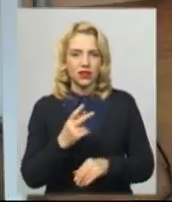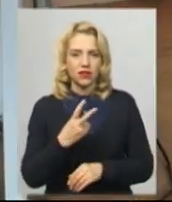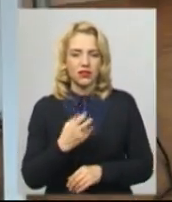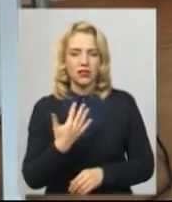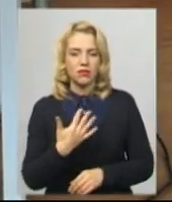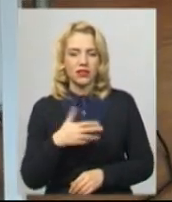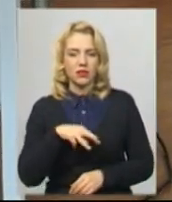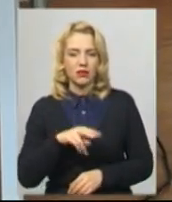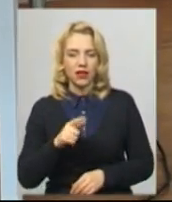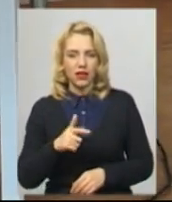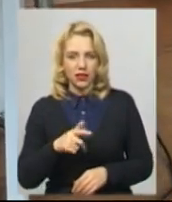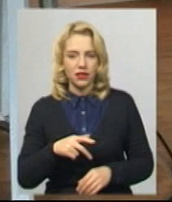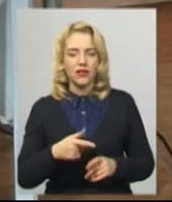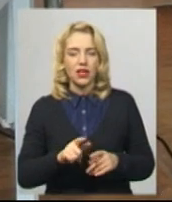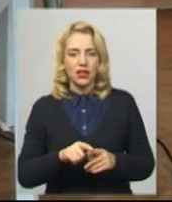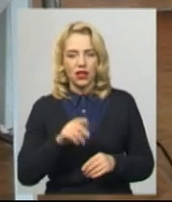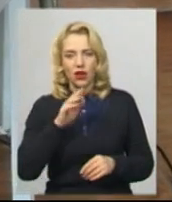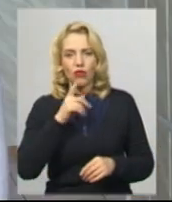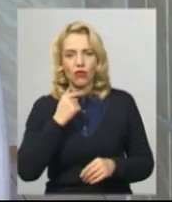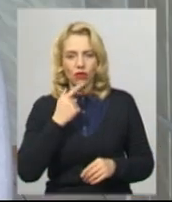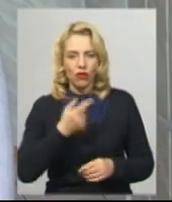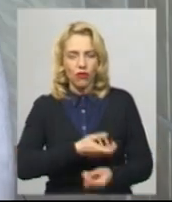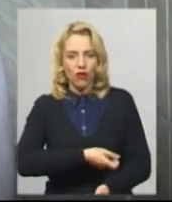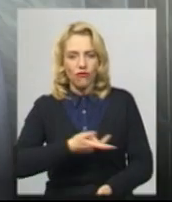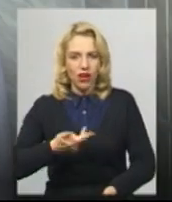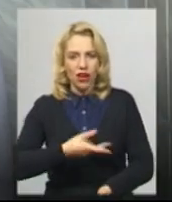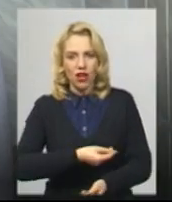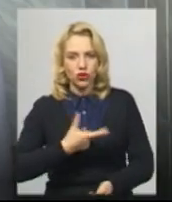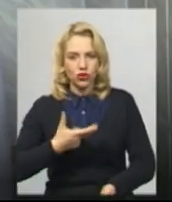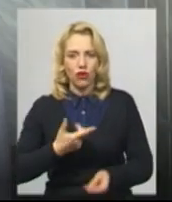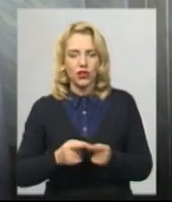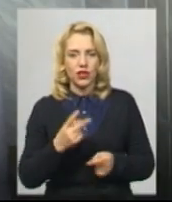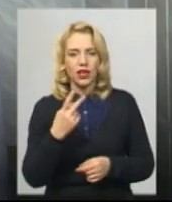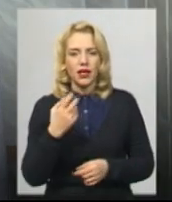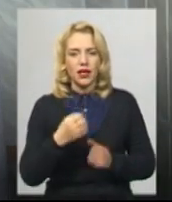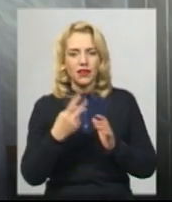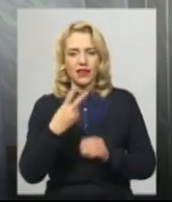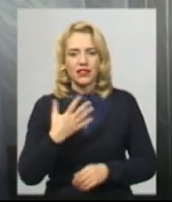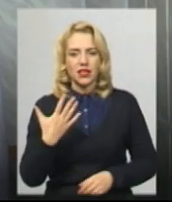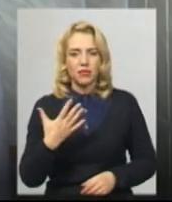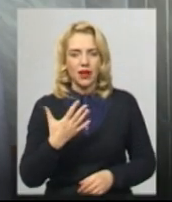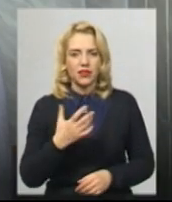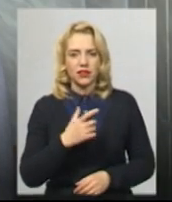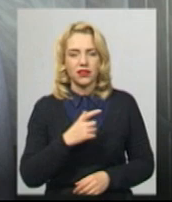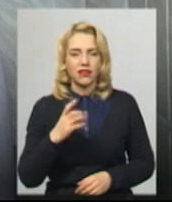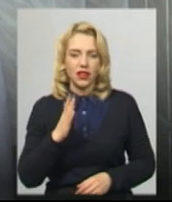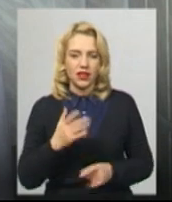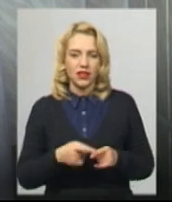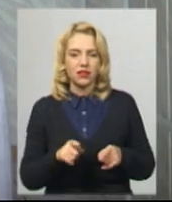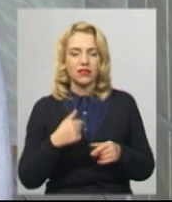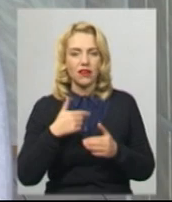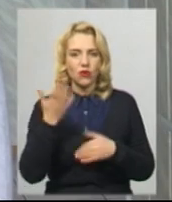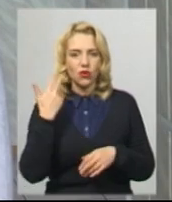Кров спеціальним апаратом викачували протягом 5 хвилин. Я давно планувала це зробити, це така доволі благородна справа. Зараз